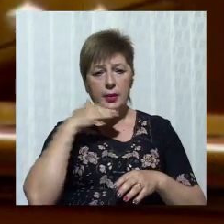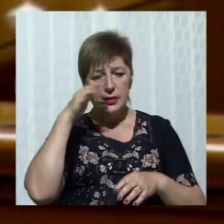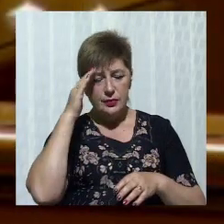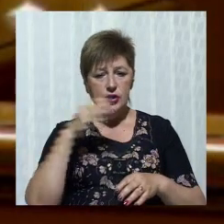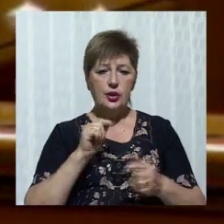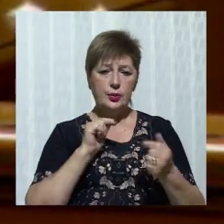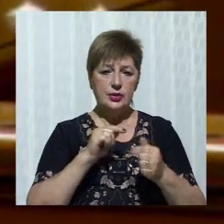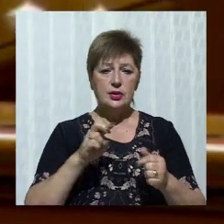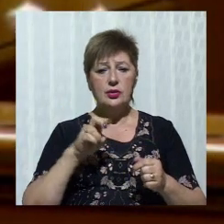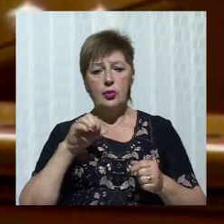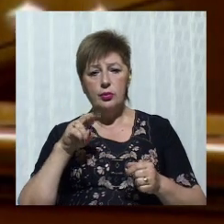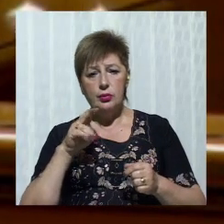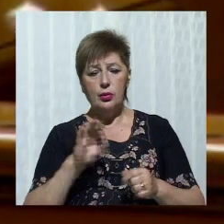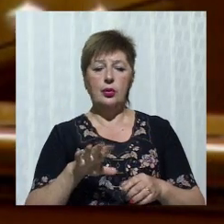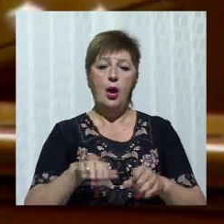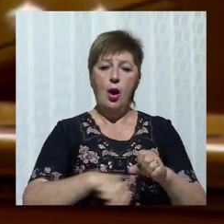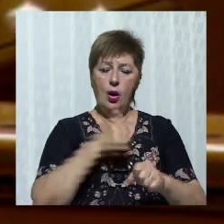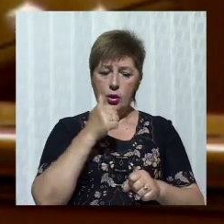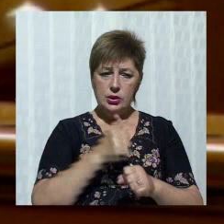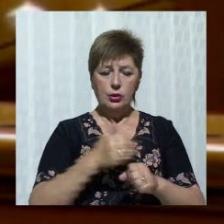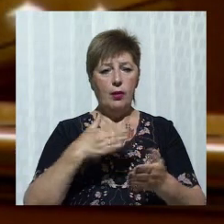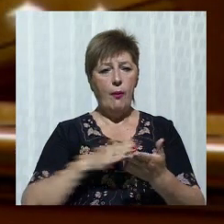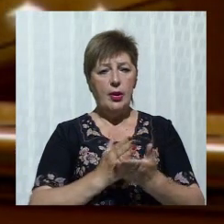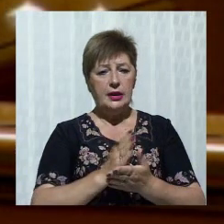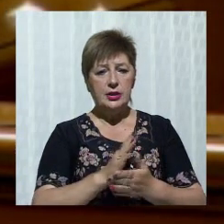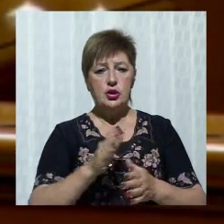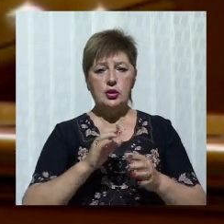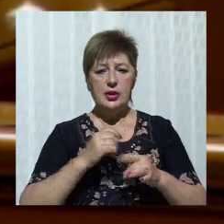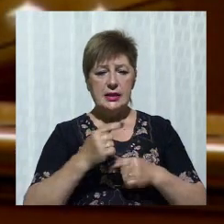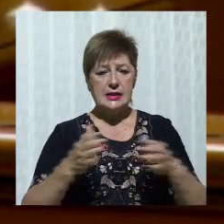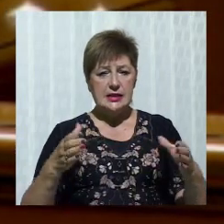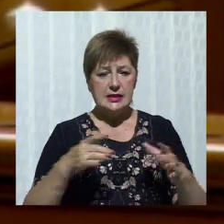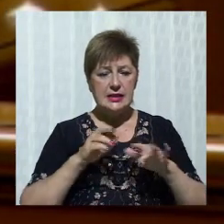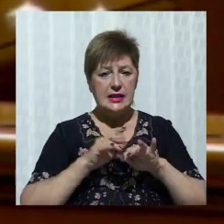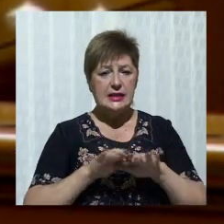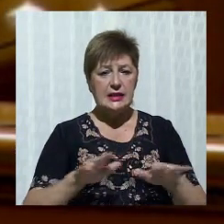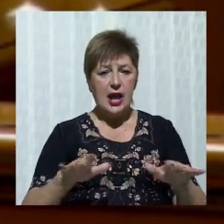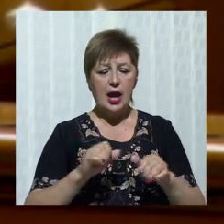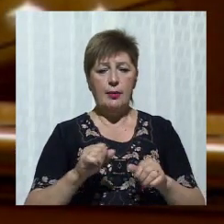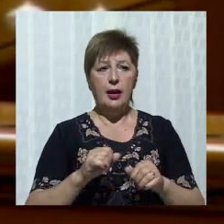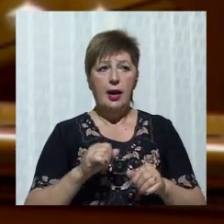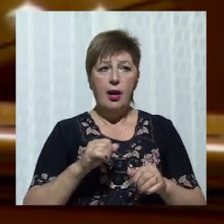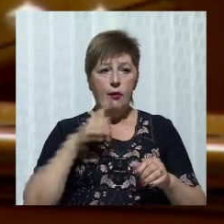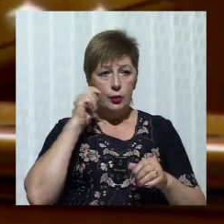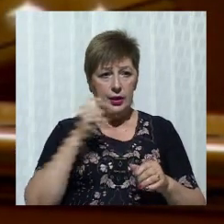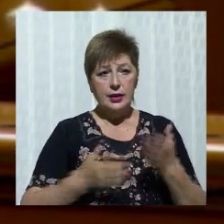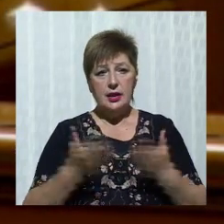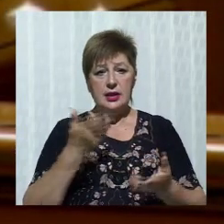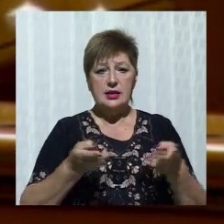блоку». Основа політичної системи в Україні. І якщо вона залишиться корумпованою,